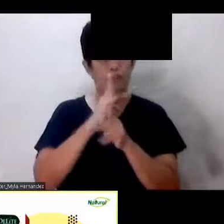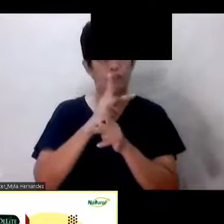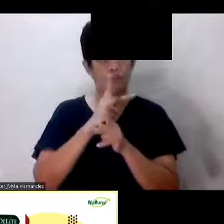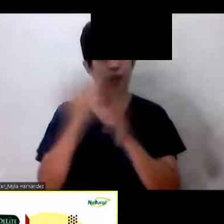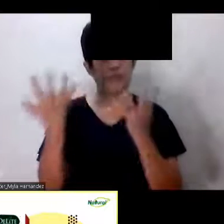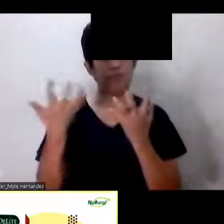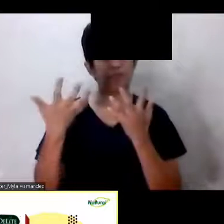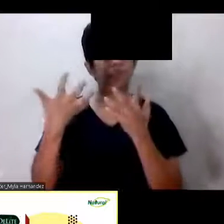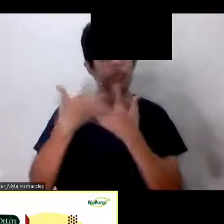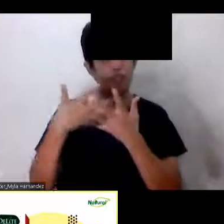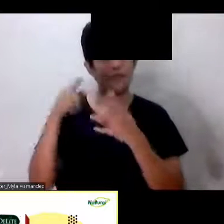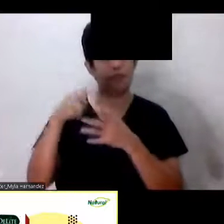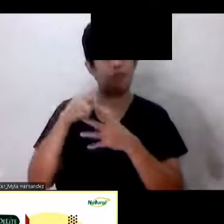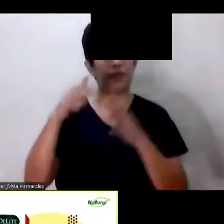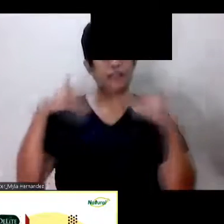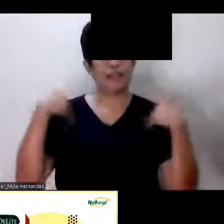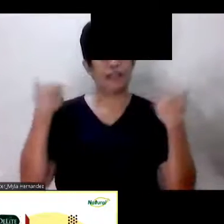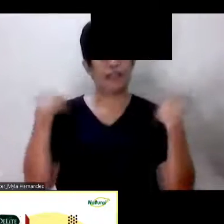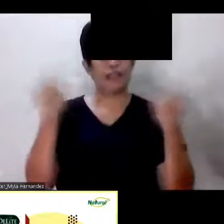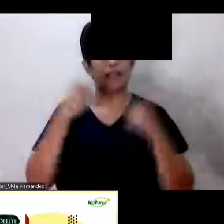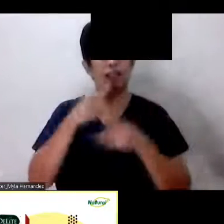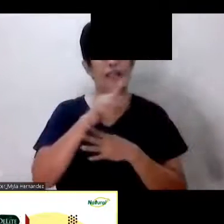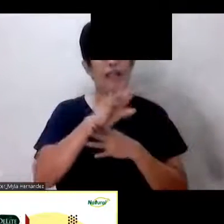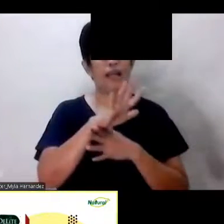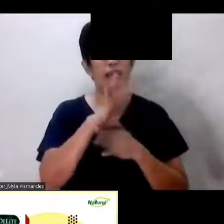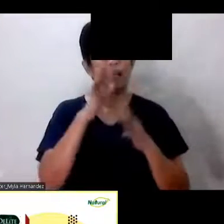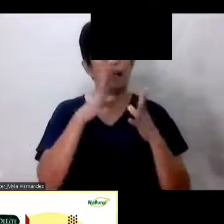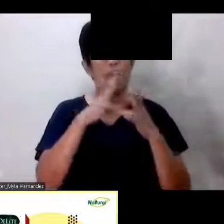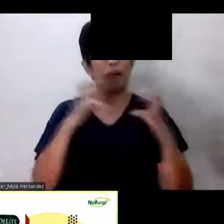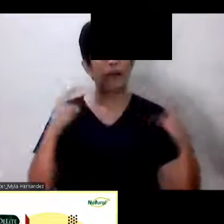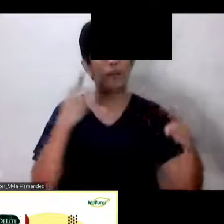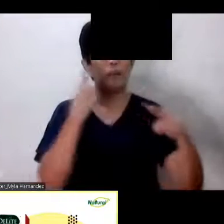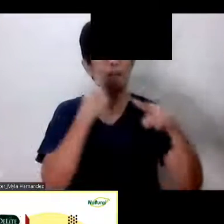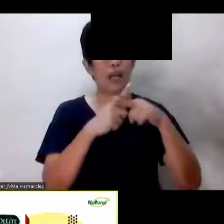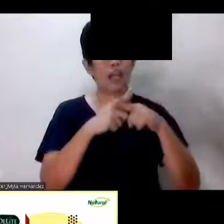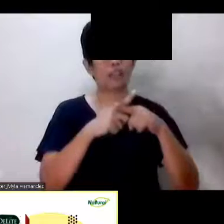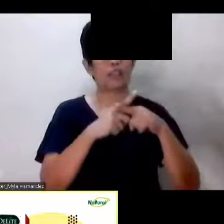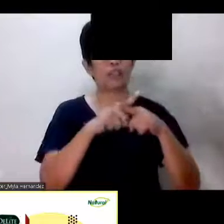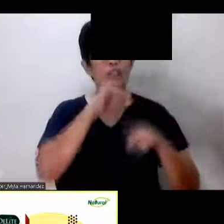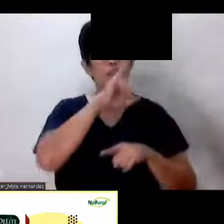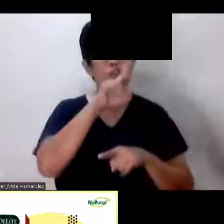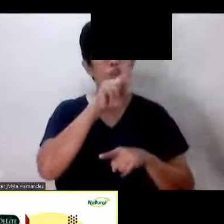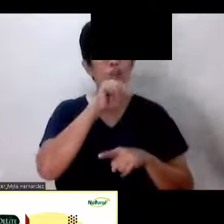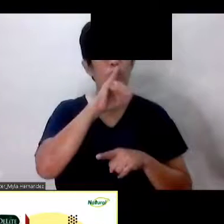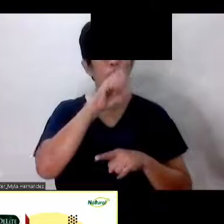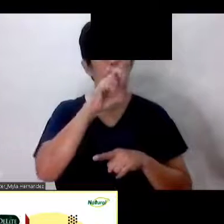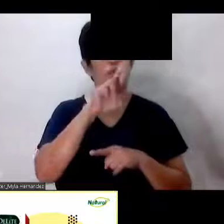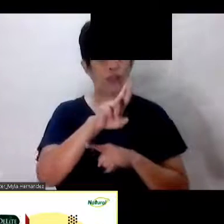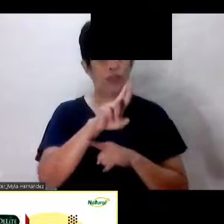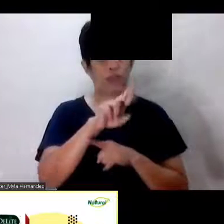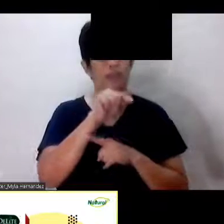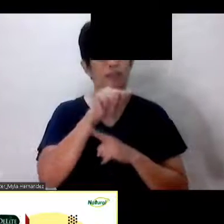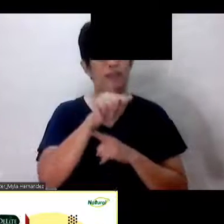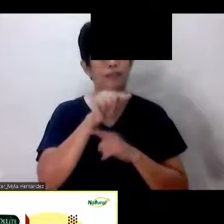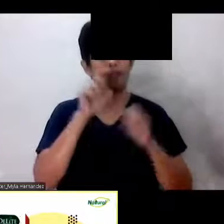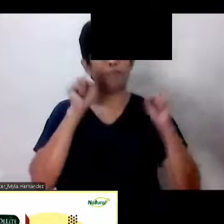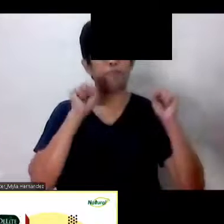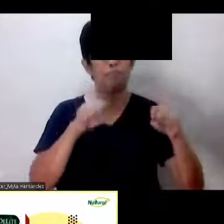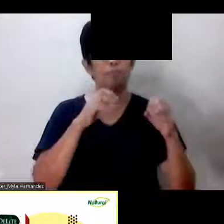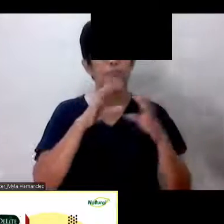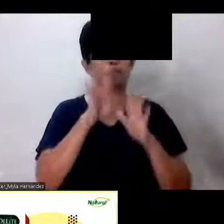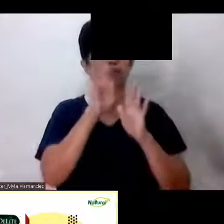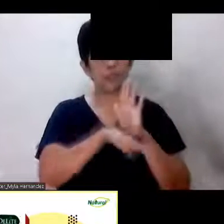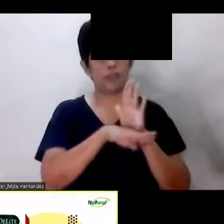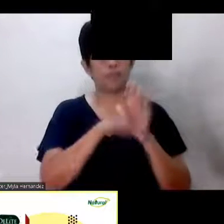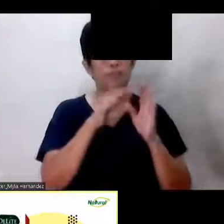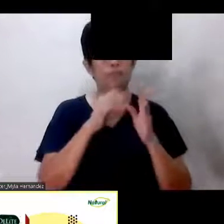sa mga bata Ito po'y tinatawag na Ampalea Plus Junior Ampalea Plus Junior At ito'y mas mura pa